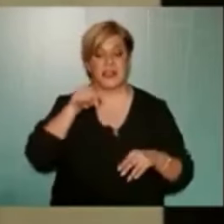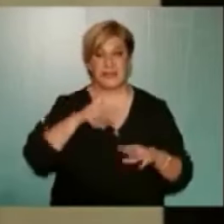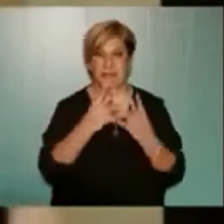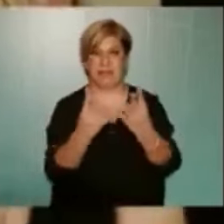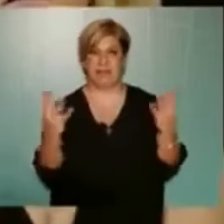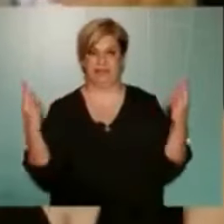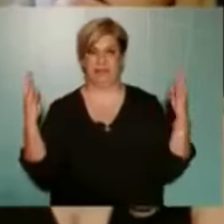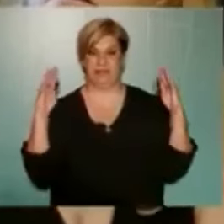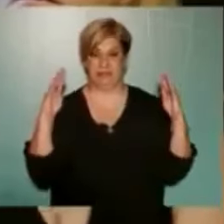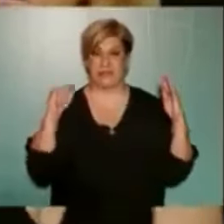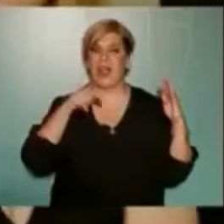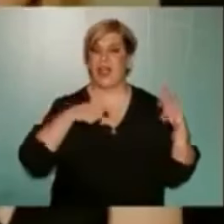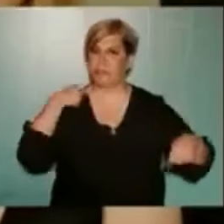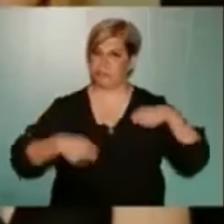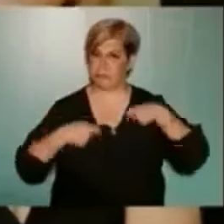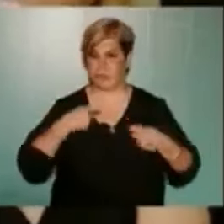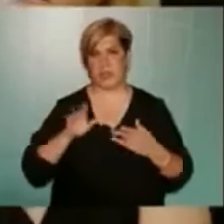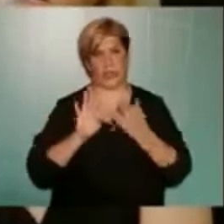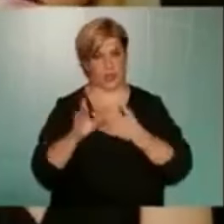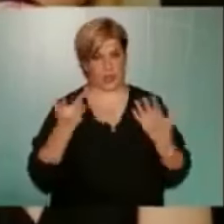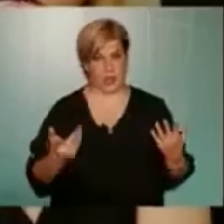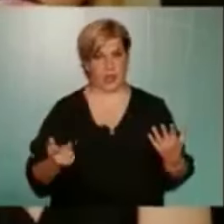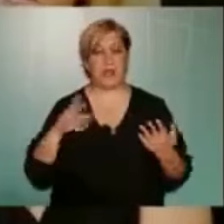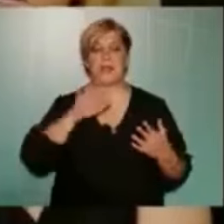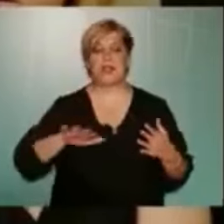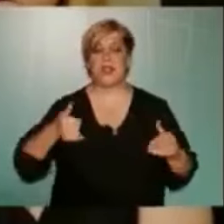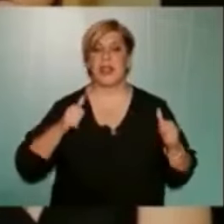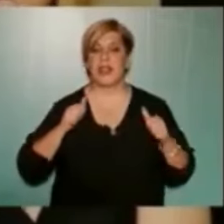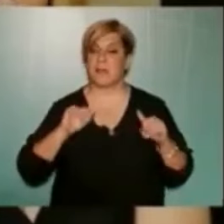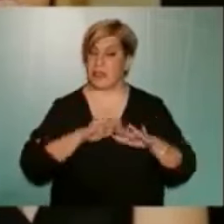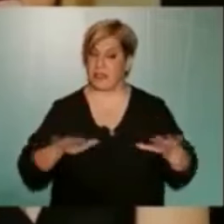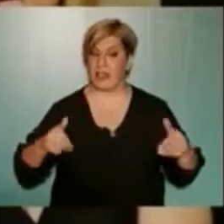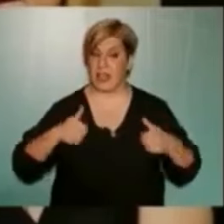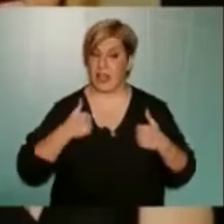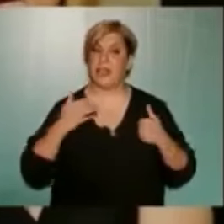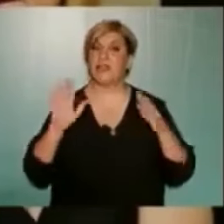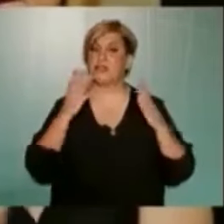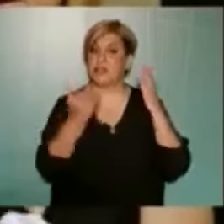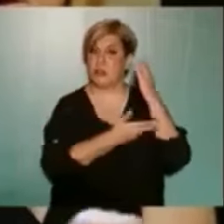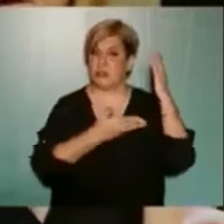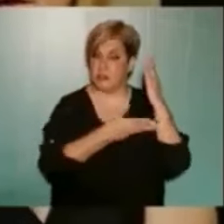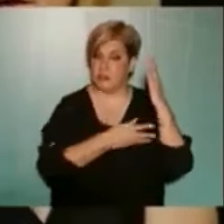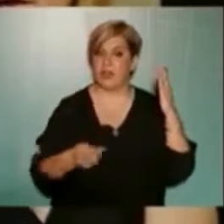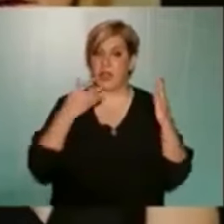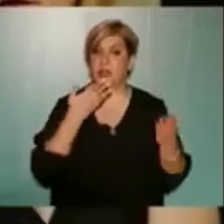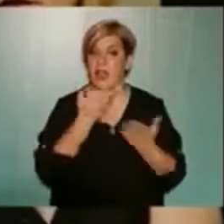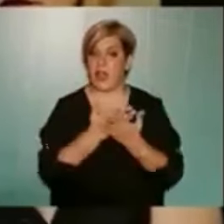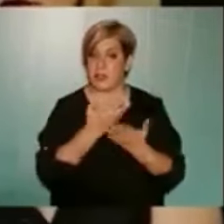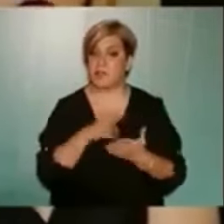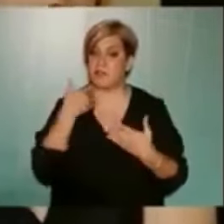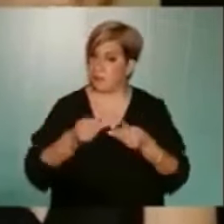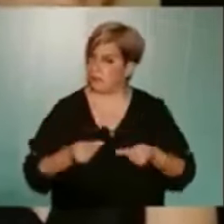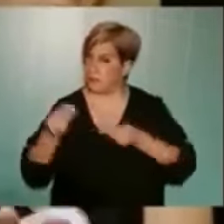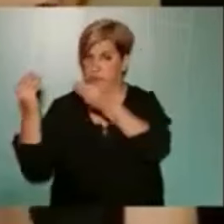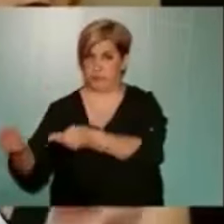χώρο με λαμαρίνες αντιδράσαμε σαν γειτονιά για την παιδική χαρά, την κοπή των δέντρων και έχουμε τα αιτήματά μας, τα έχουμε